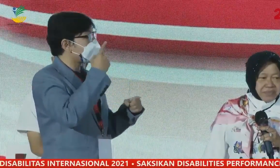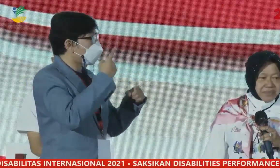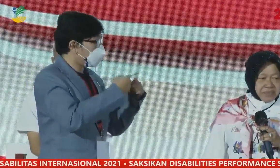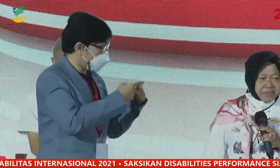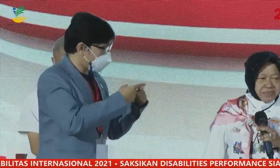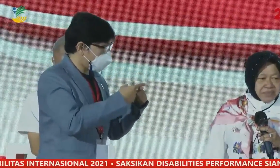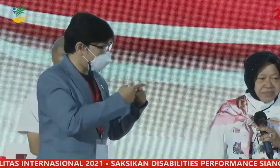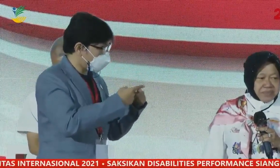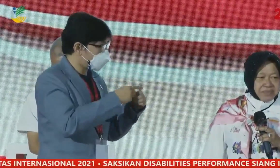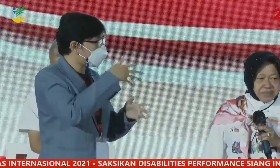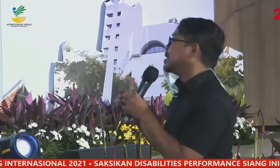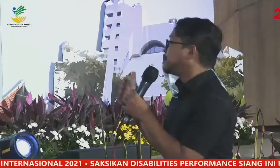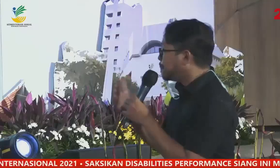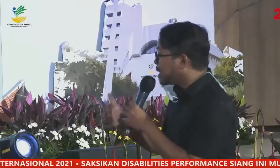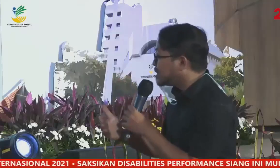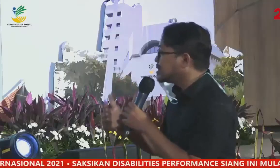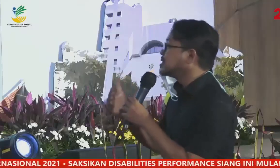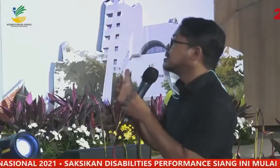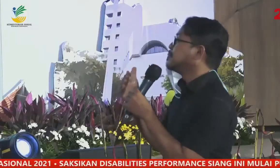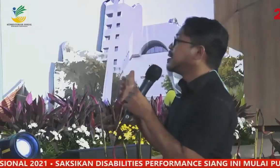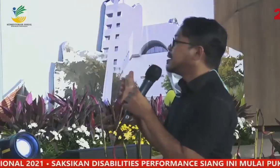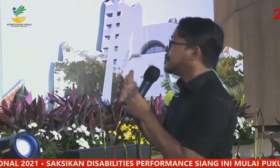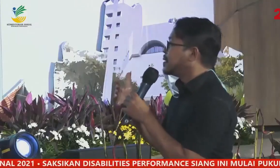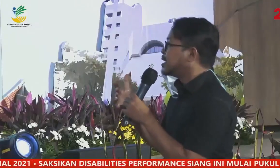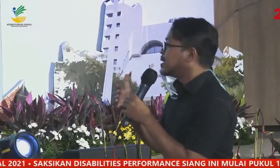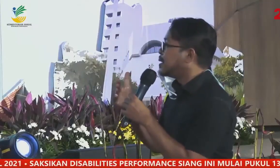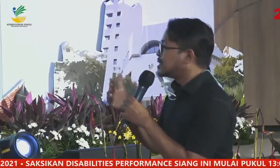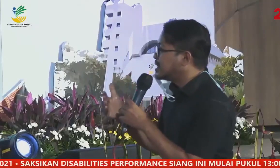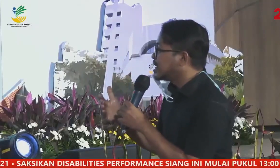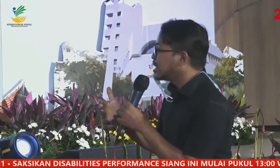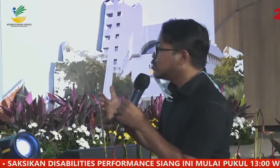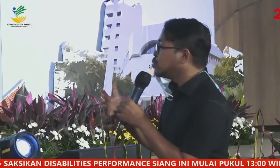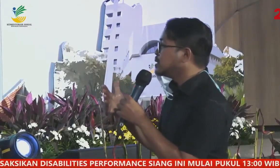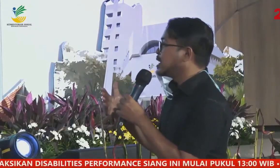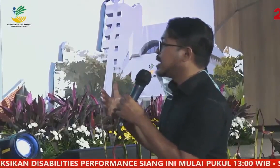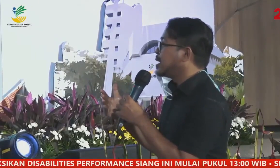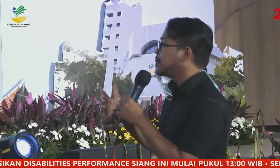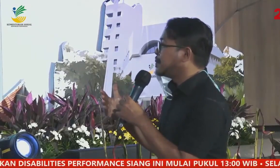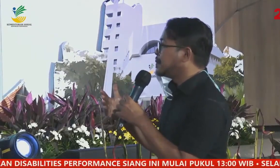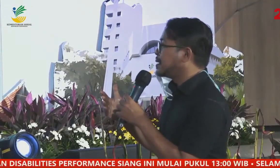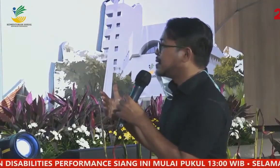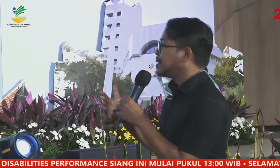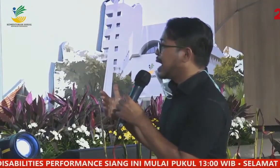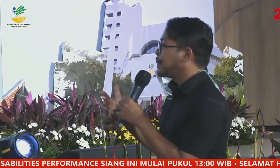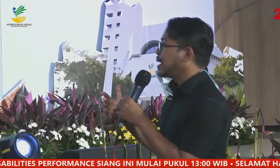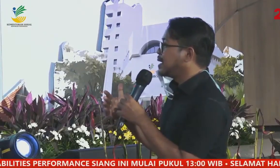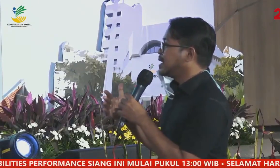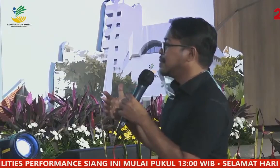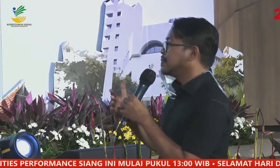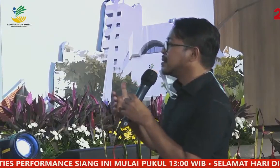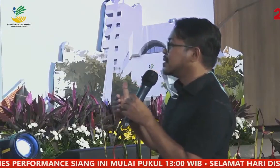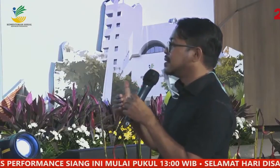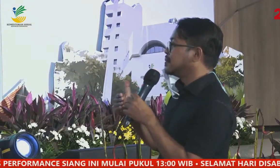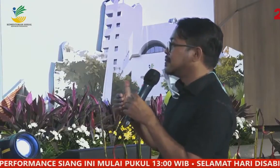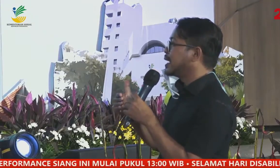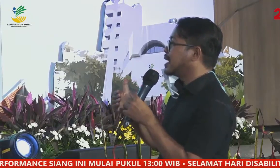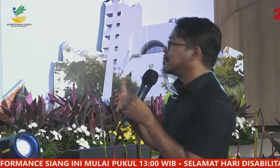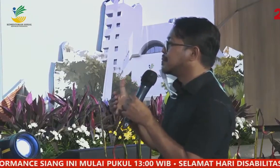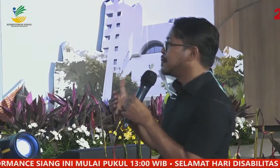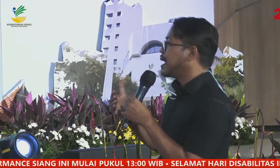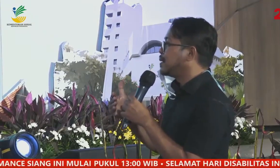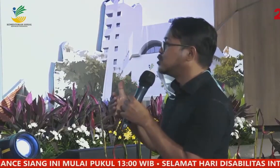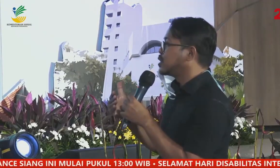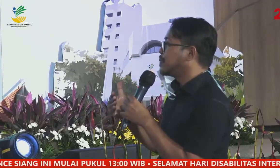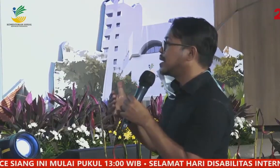Jadi, itu yang harus dihargai. Plus, bahasa isarat itu bisa, apa namanya, memberikan